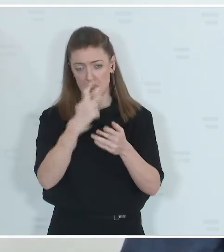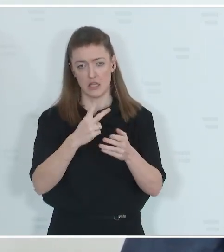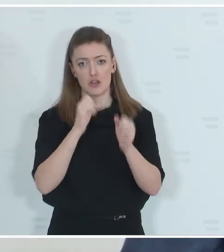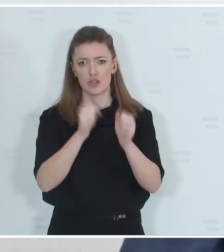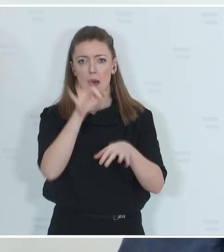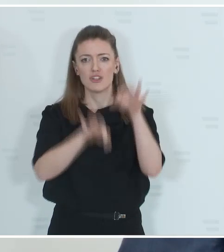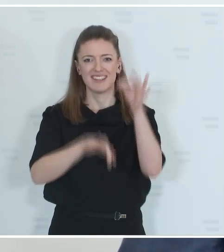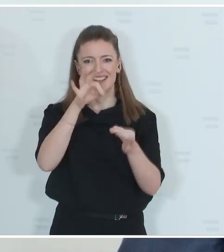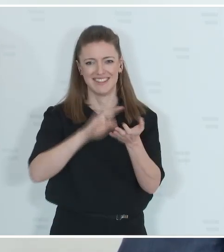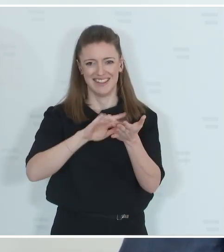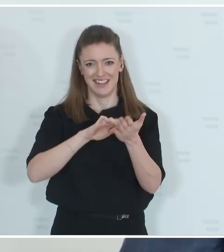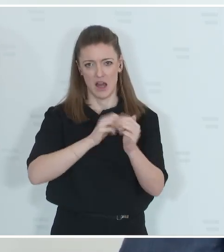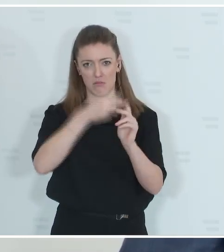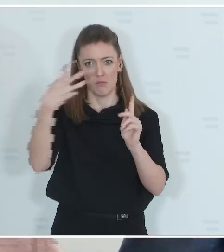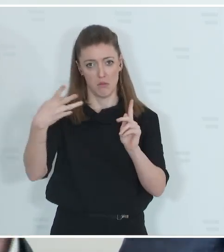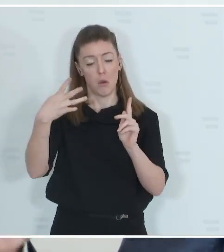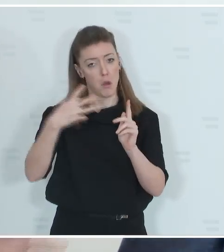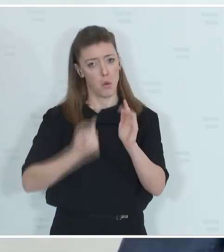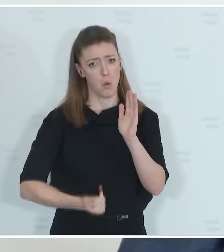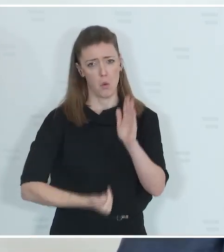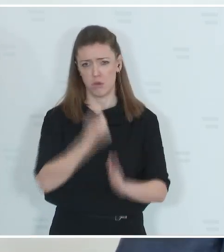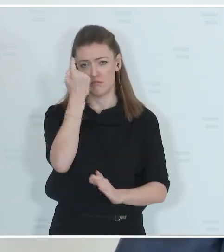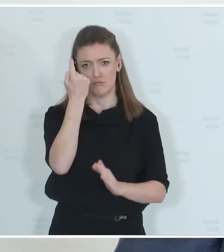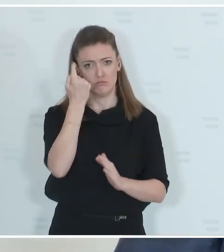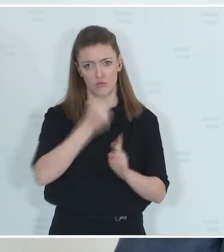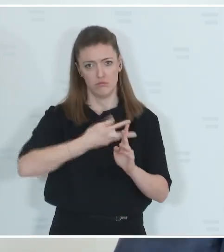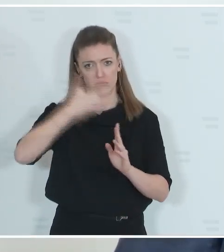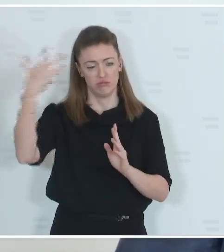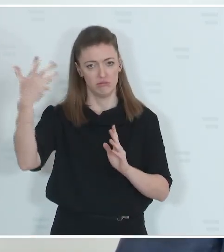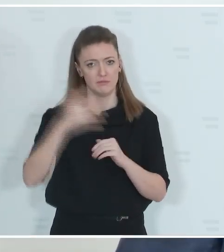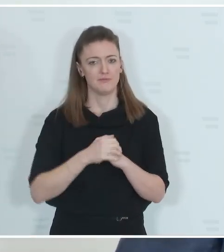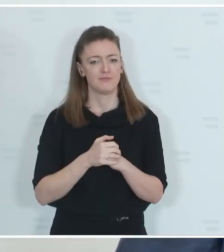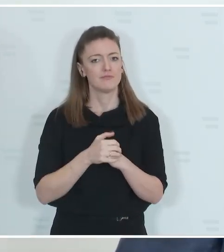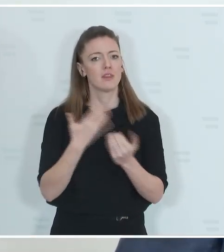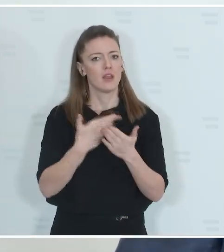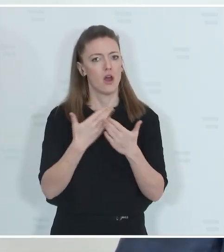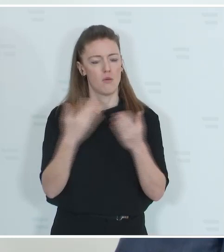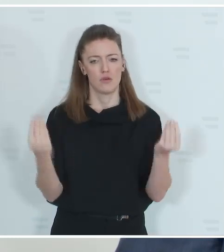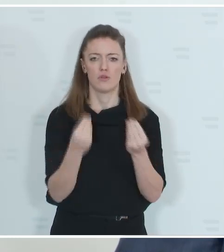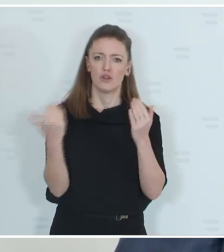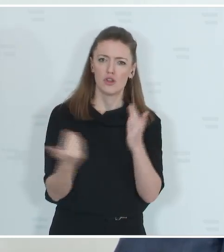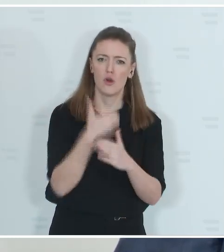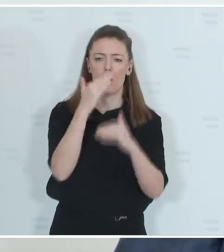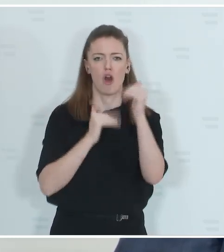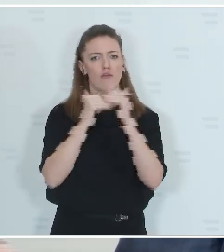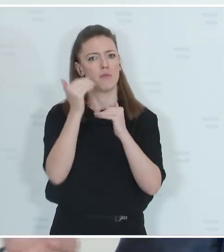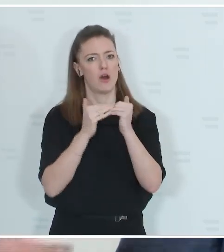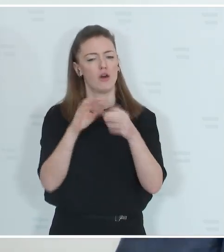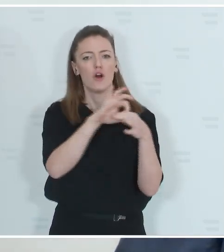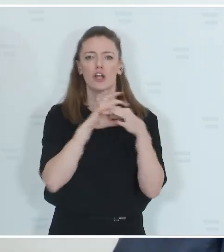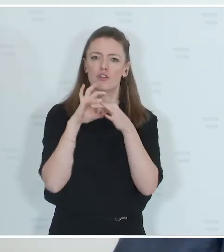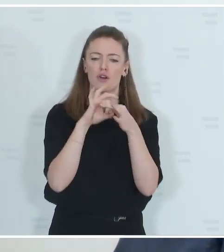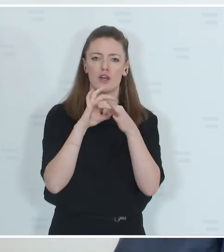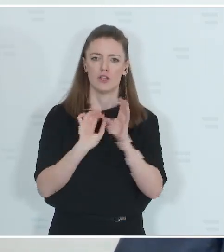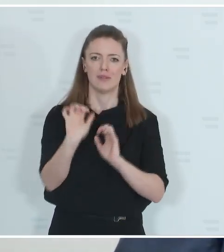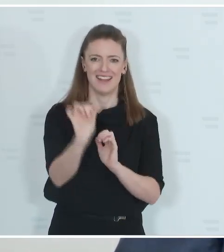wo hier die höchsten Zuwachsraten sind. Und da haben wir uns in vielen Bereichen neu aufgestellt. Organisatorisch wurde mit